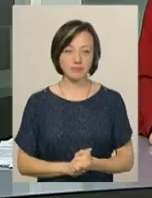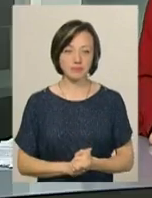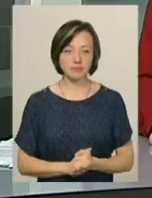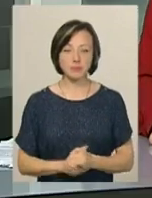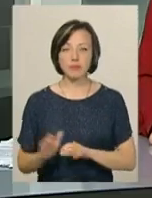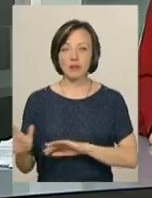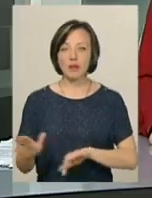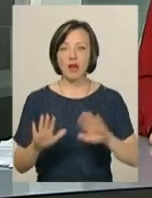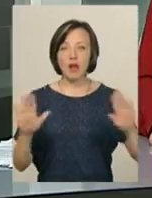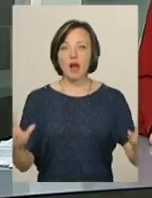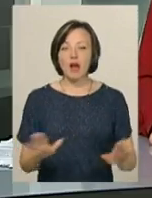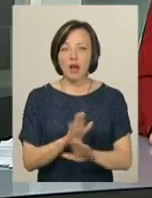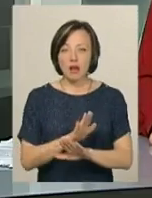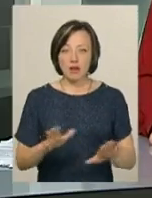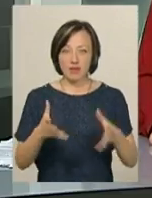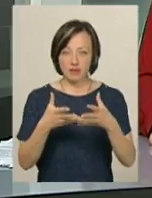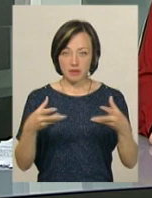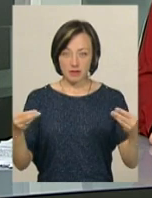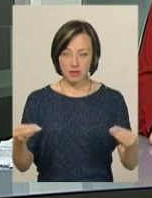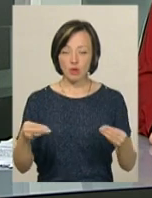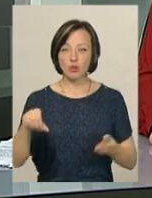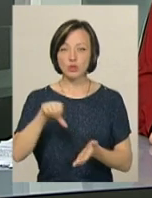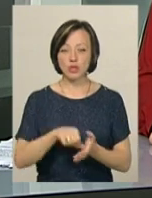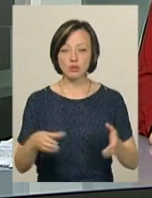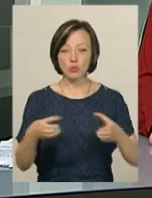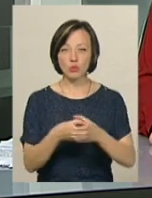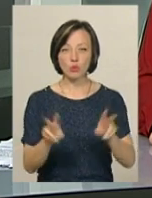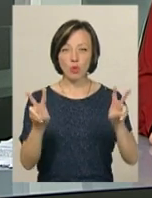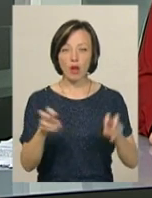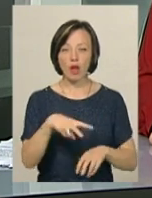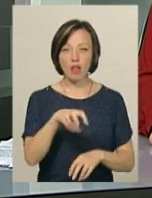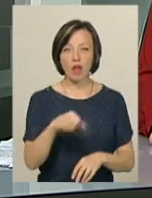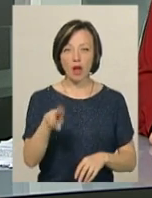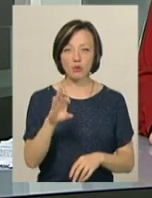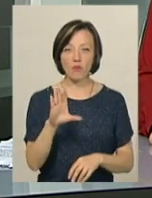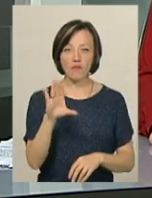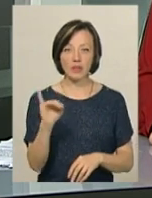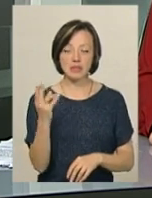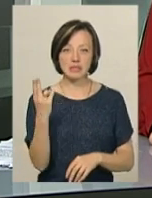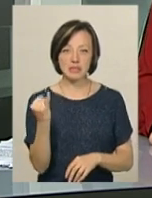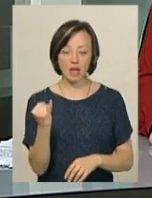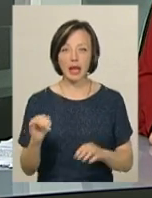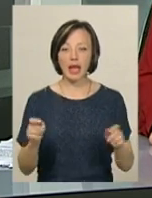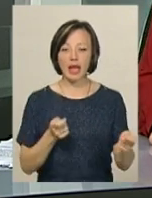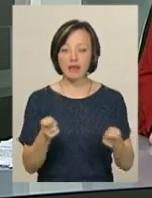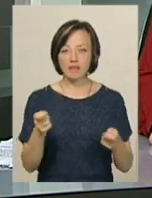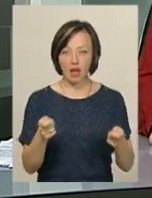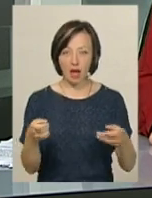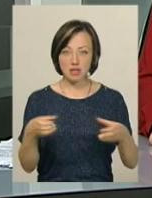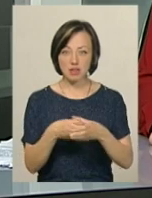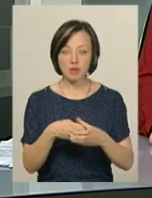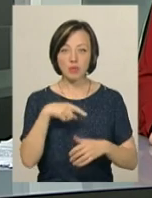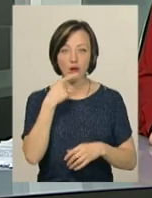Гаївки заспівали учасники фольклорного гурту «Ладовиці» у Хмельницькому дендропарку. Керівник ансамблю Ірина Телюх каже,